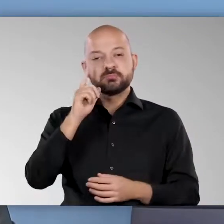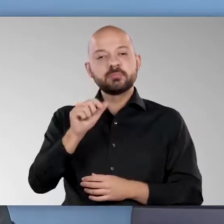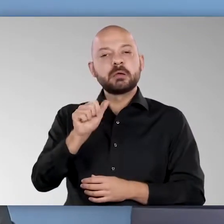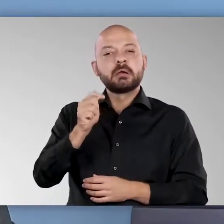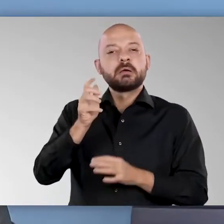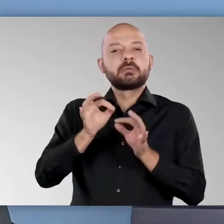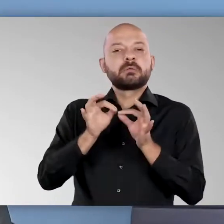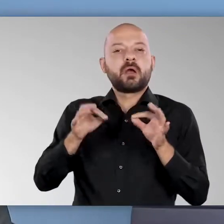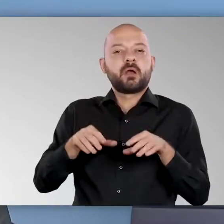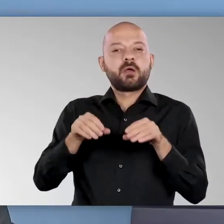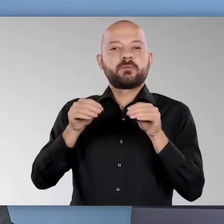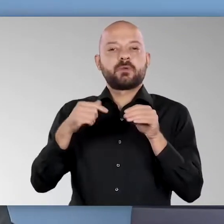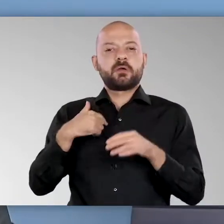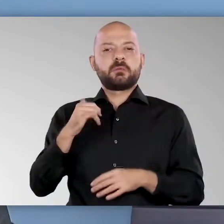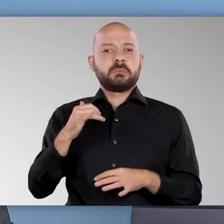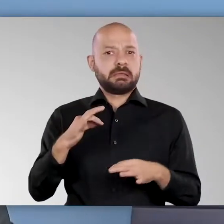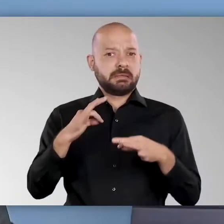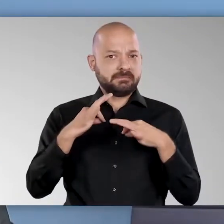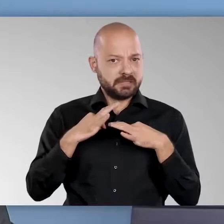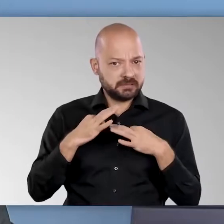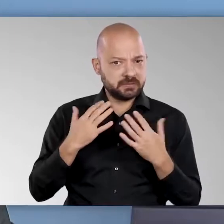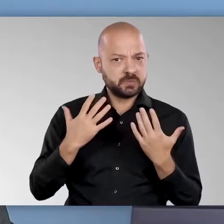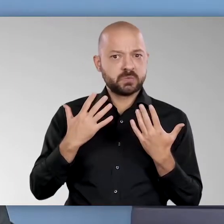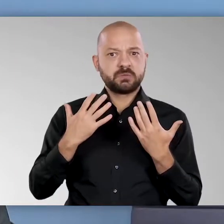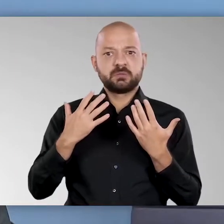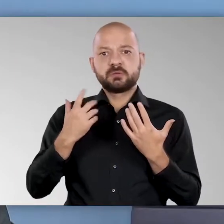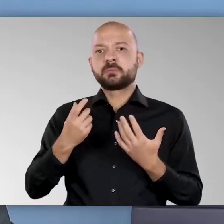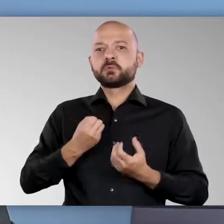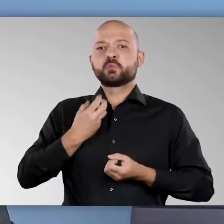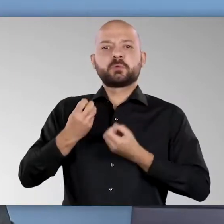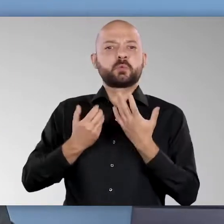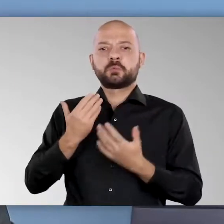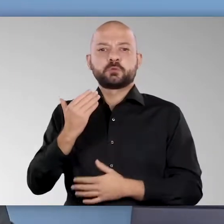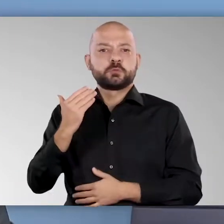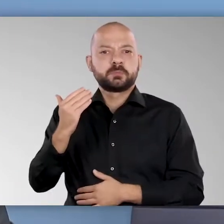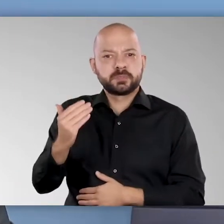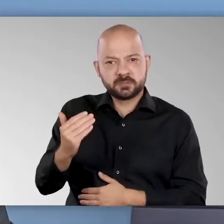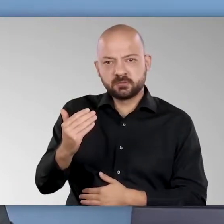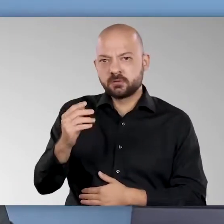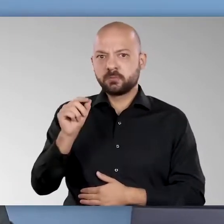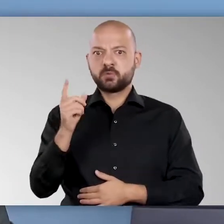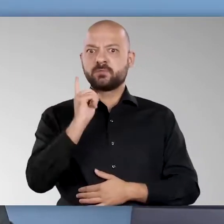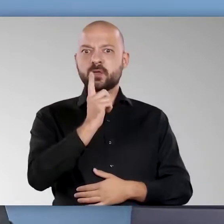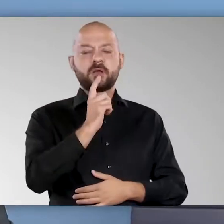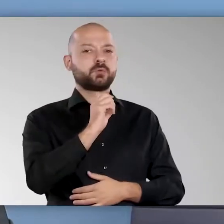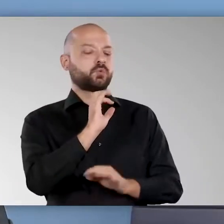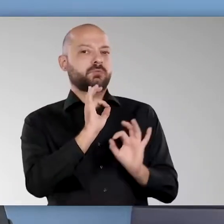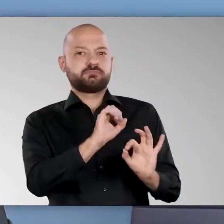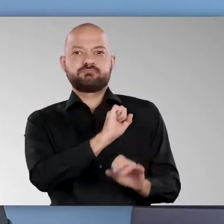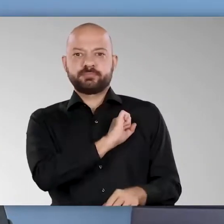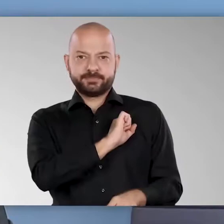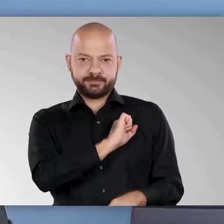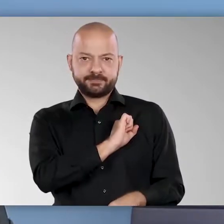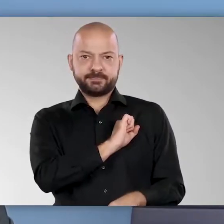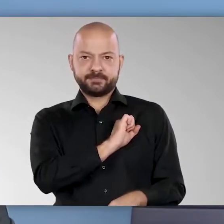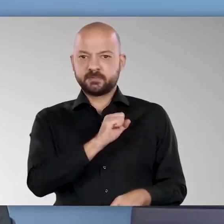Denn nur wenn man in den ersten Tagen seiner eigenen Infektion davon erfährt, noch bevor man Symptome entwickelt, ist ja diese Warnung